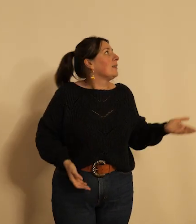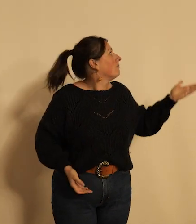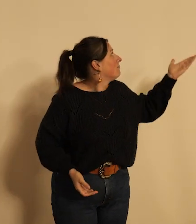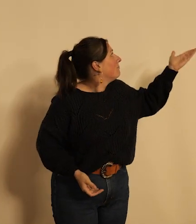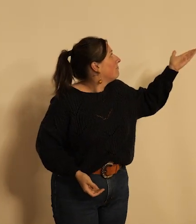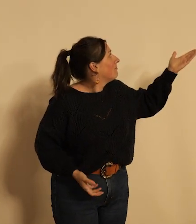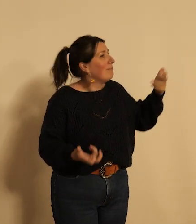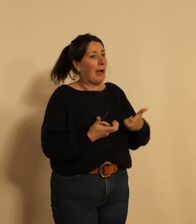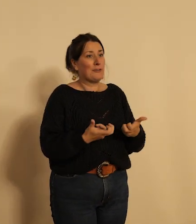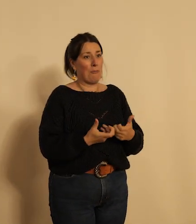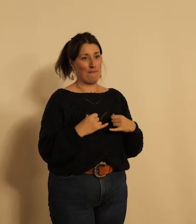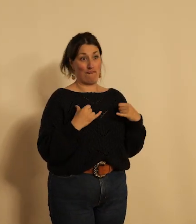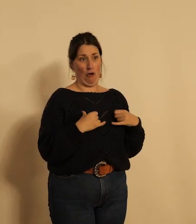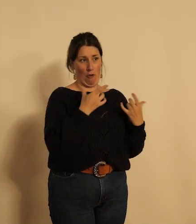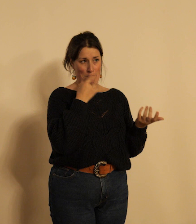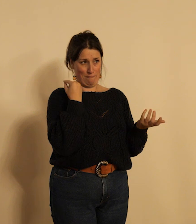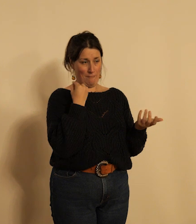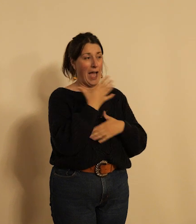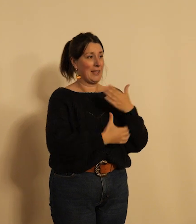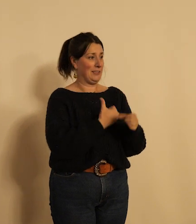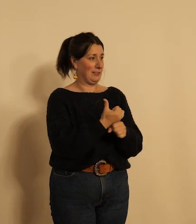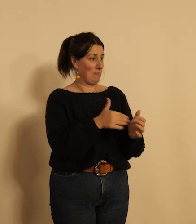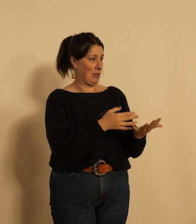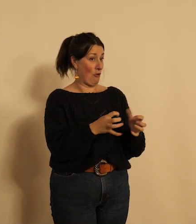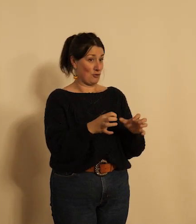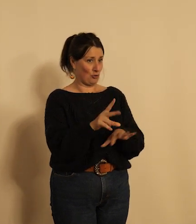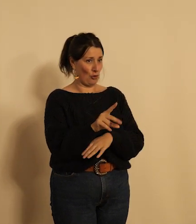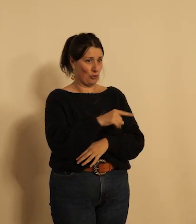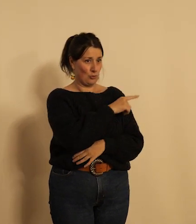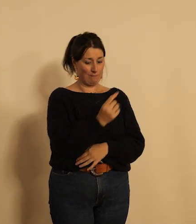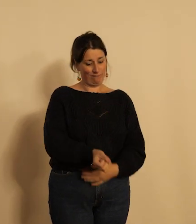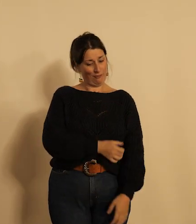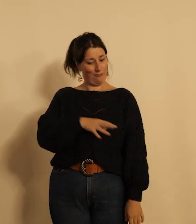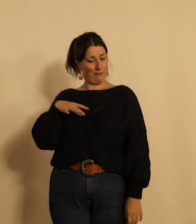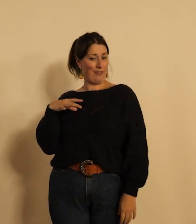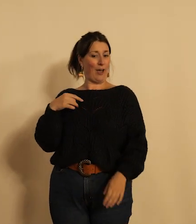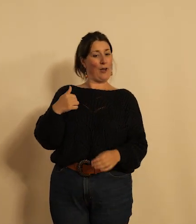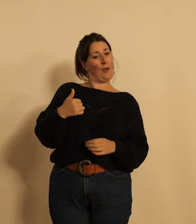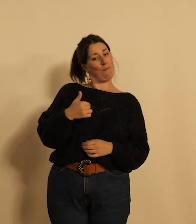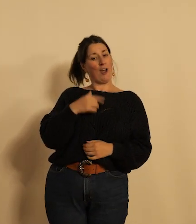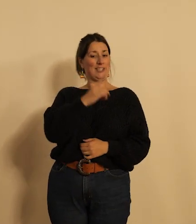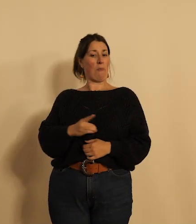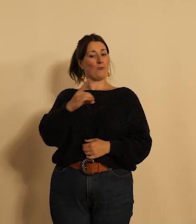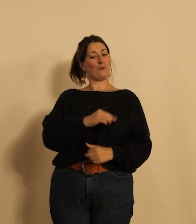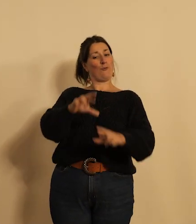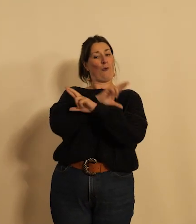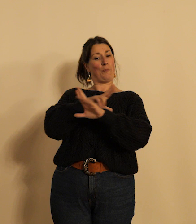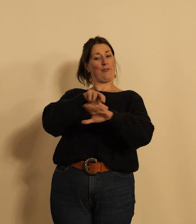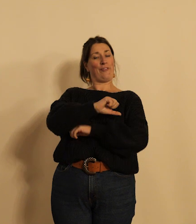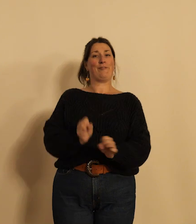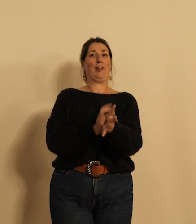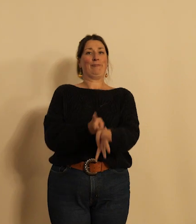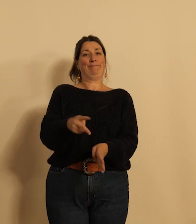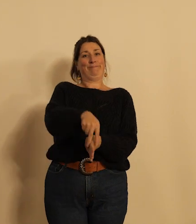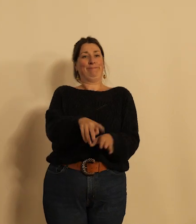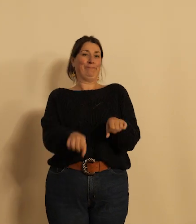ce jeune monsieur des années 30 est fier de partir pour son repos dominical avec son